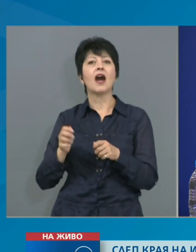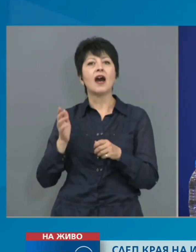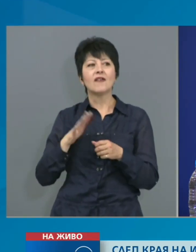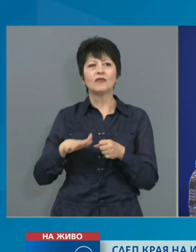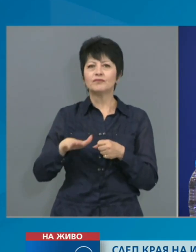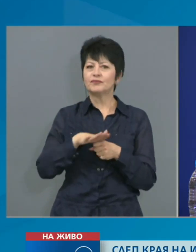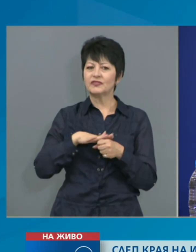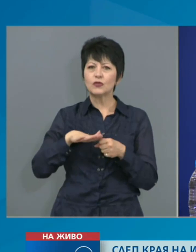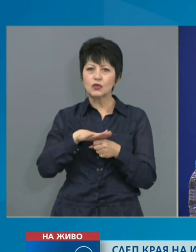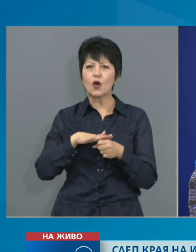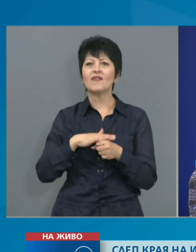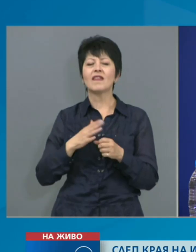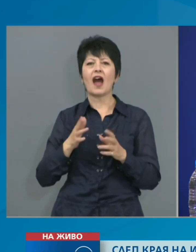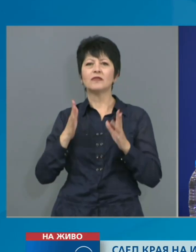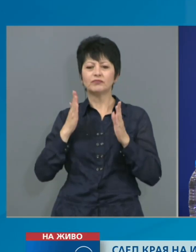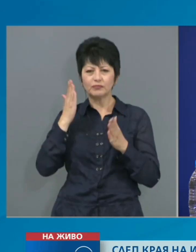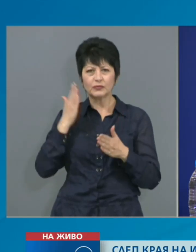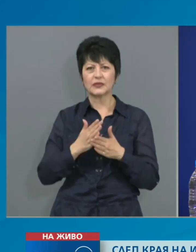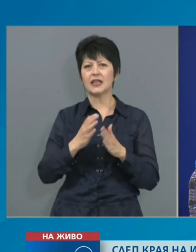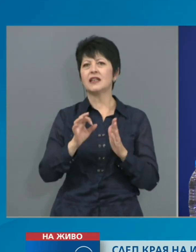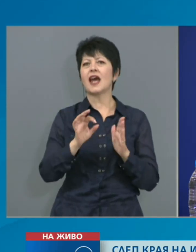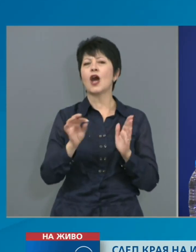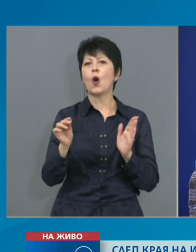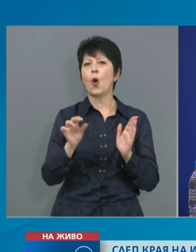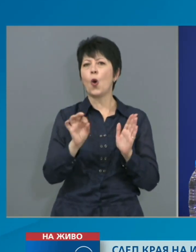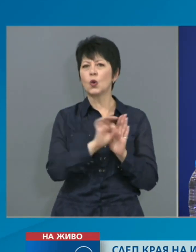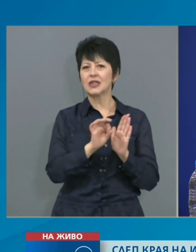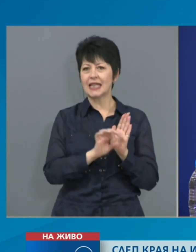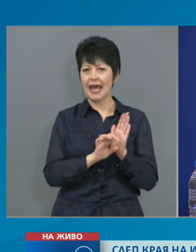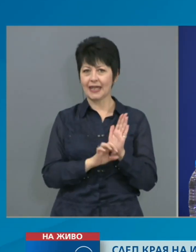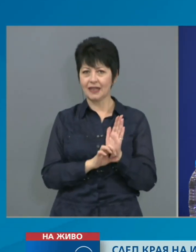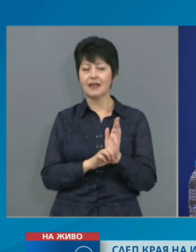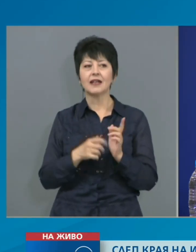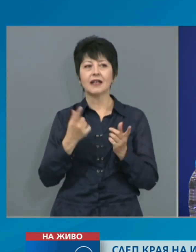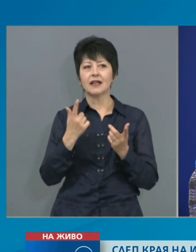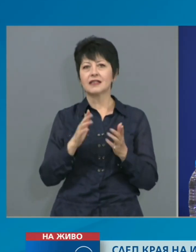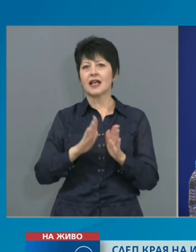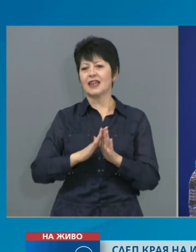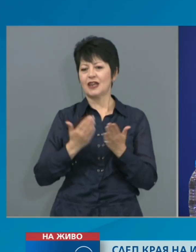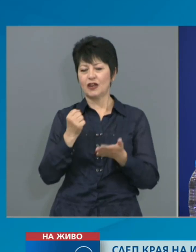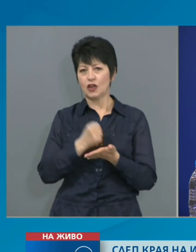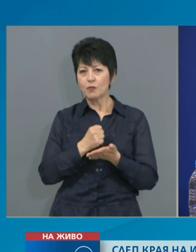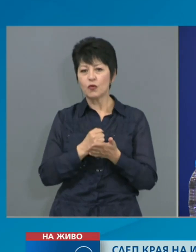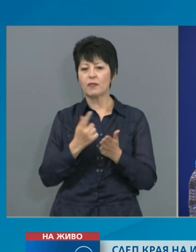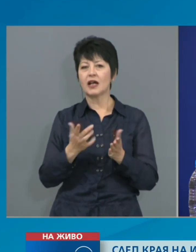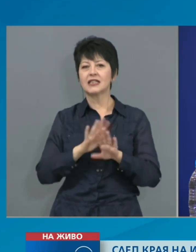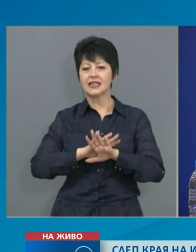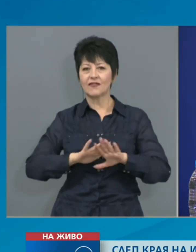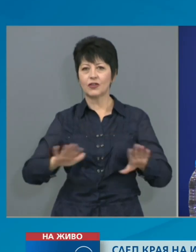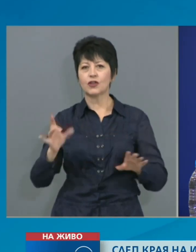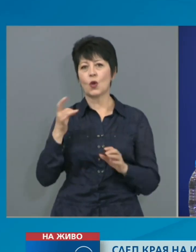по учебни предмети от удостоверението за завършен първи гимназиален етап на средно образование.